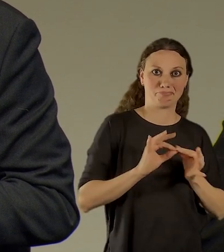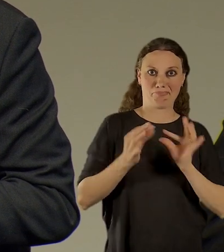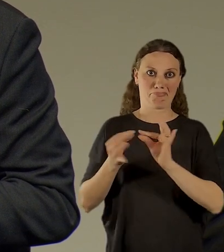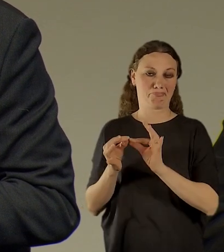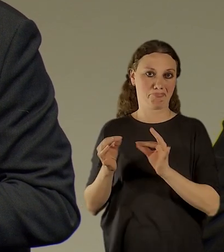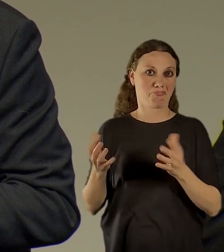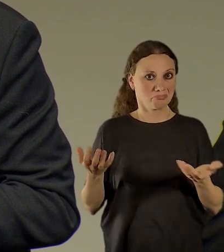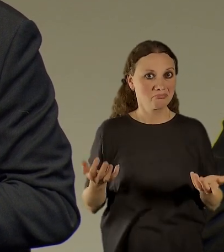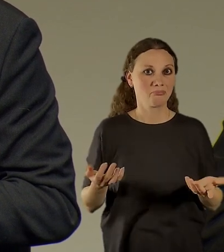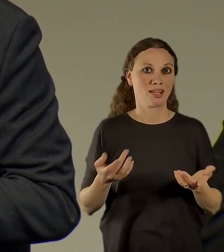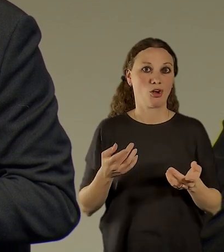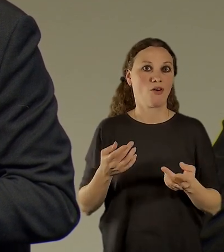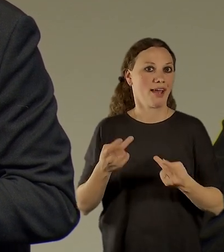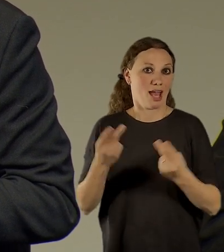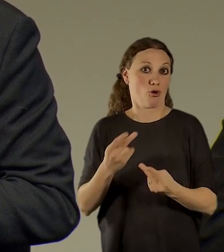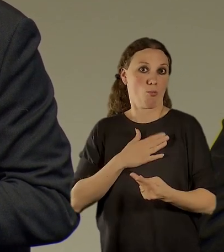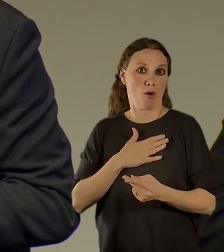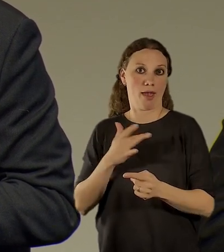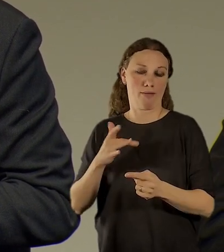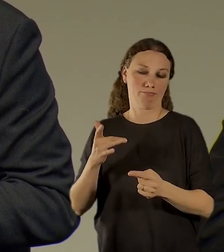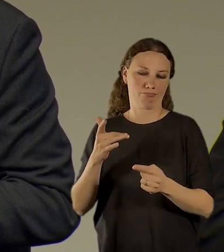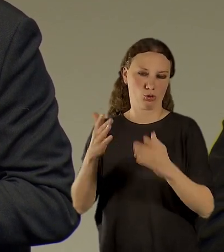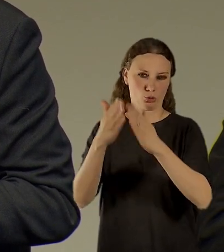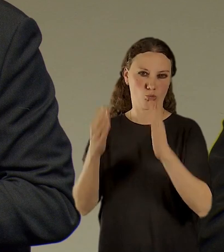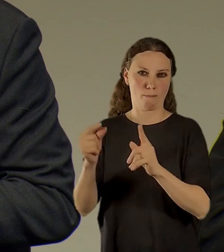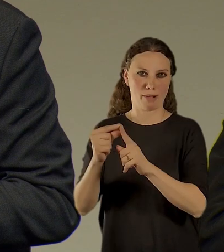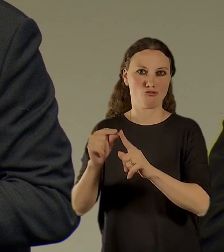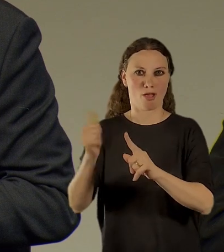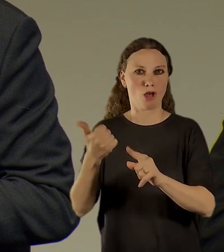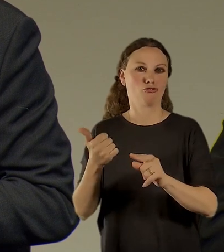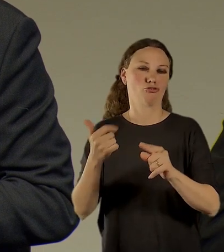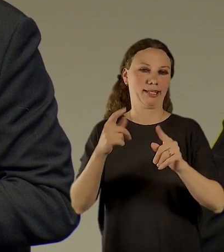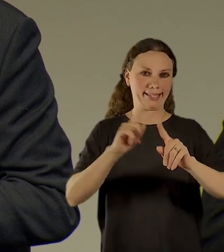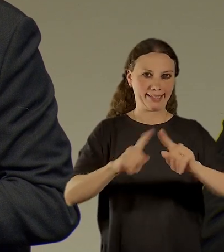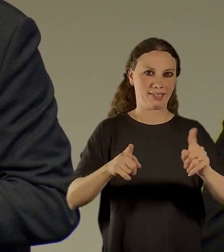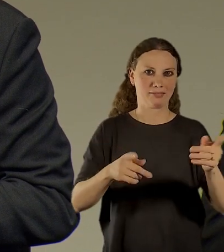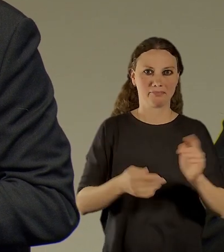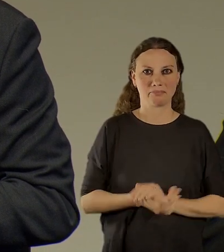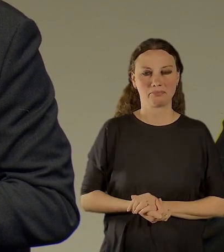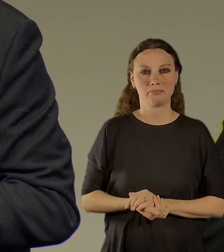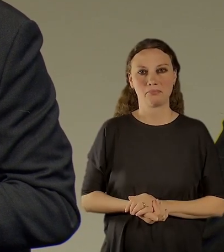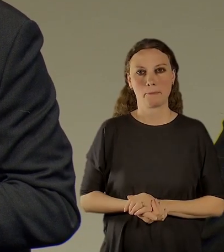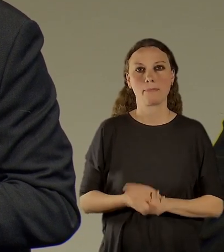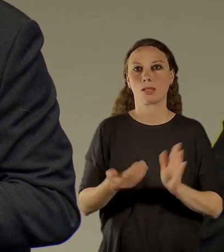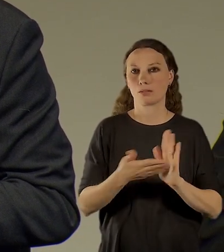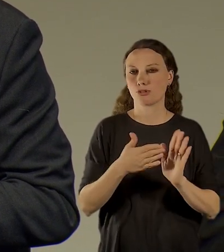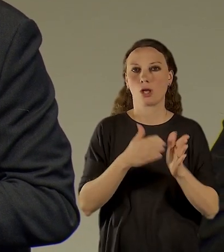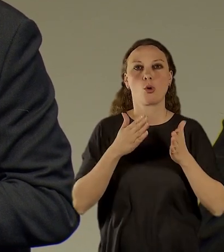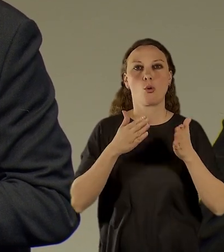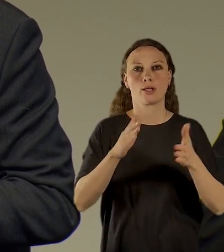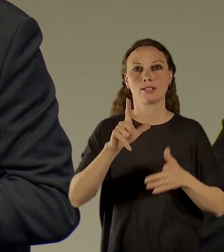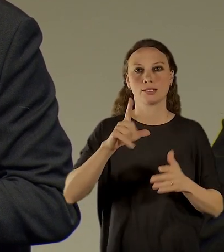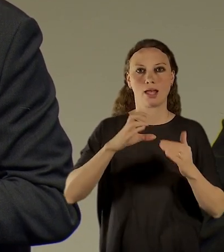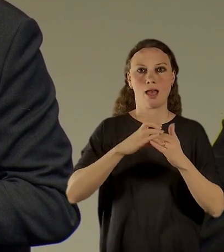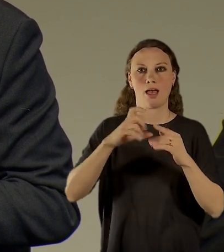takových míst více. Mluvilo se třeba o Legerově ulici, místě, kde